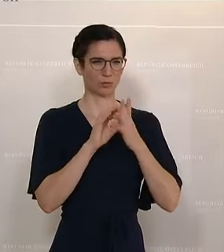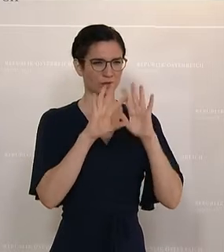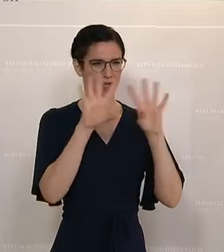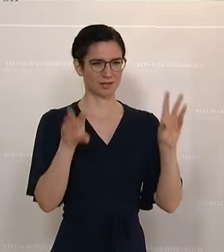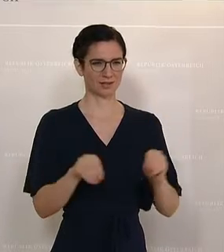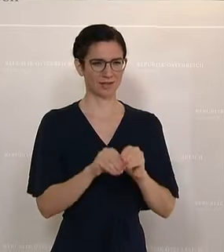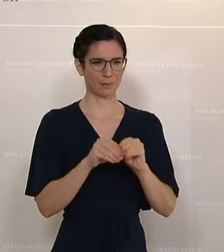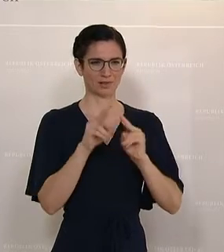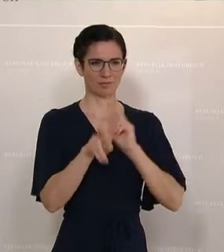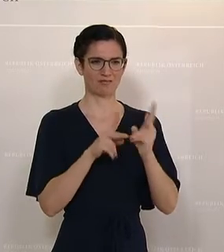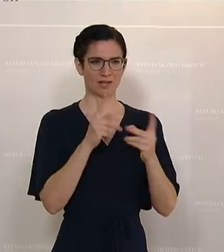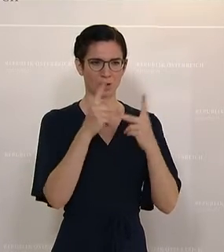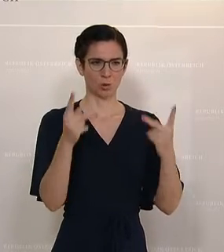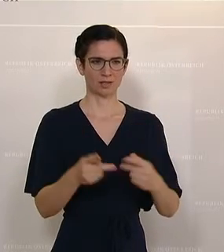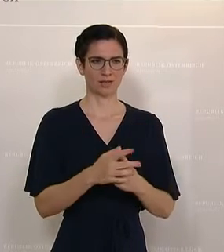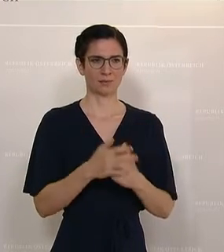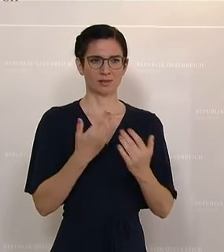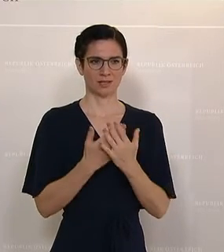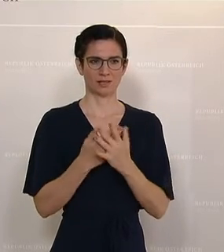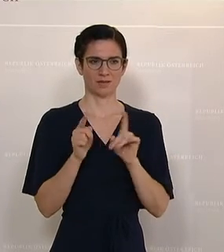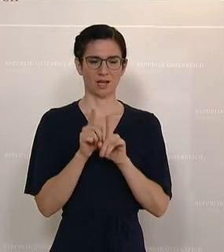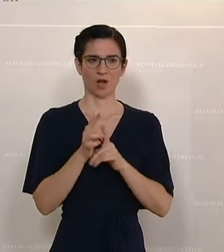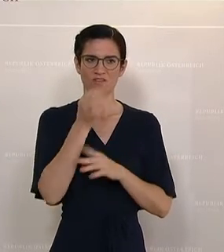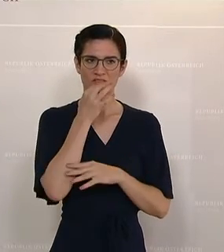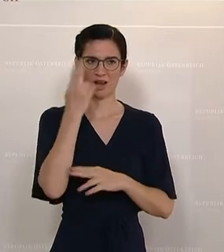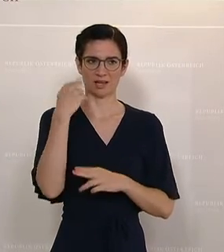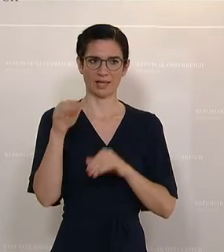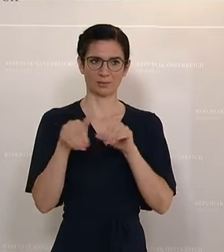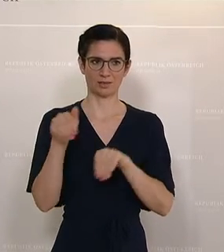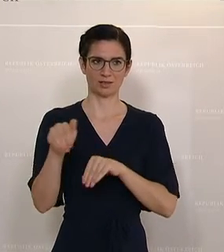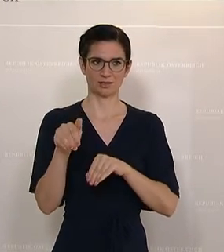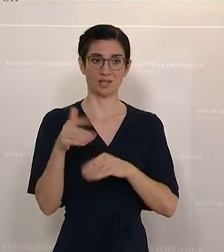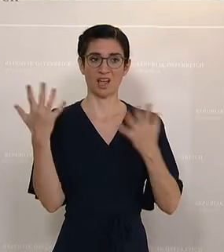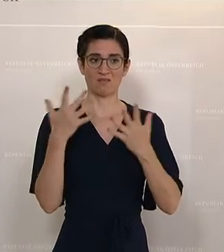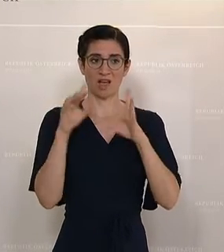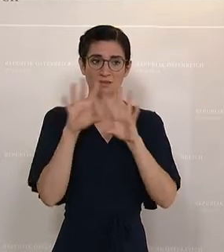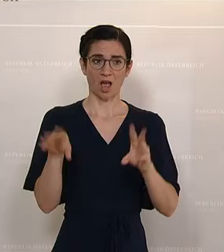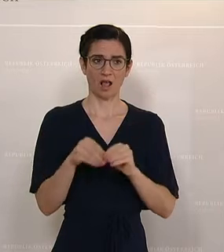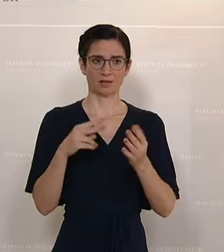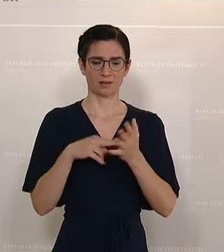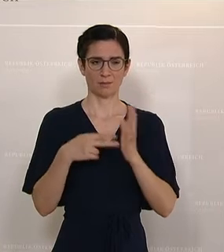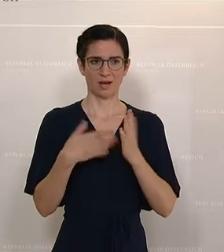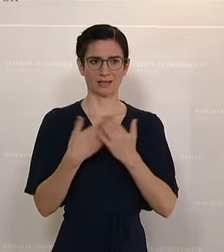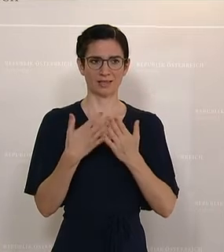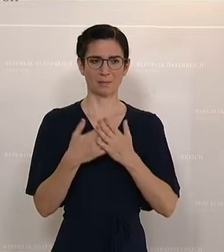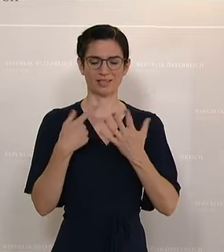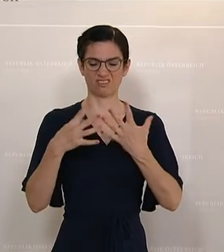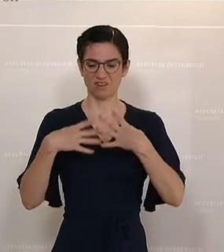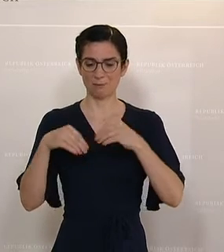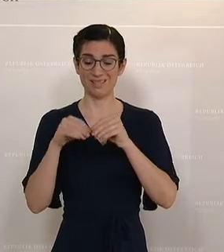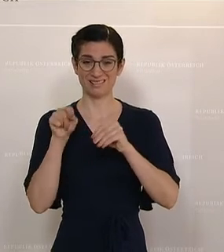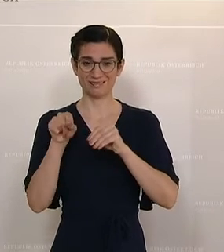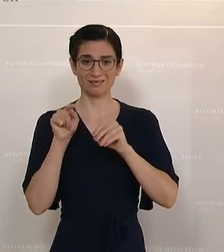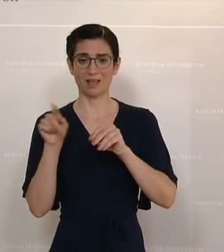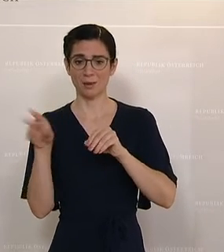Konzept der Pflege. Daher auch die Frage an Sie, Herr Minister, was ist alles geplant, um die Angehörigen und die pflegenden Angehörigen